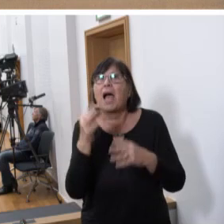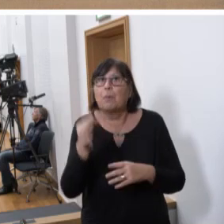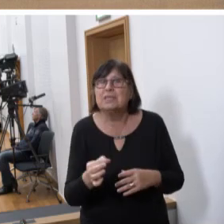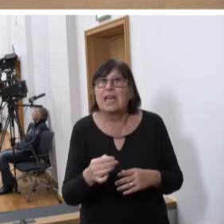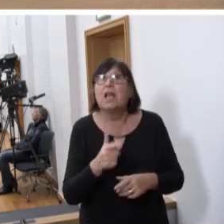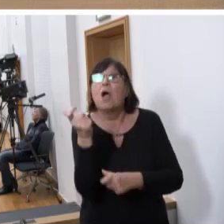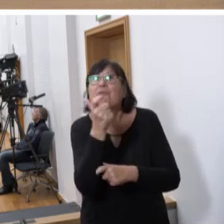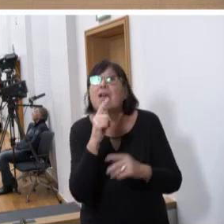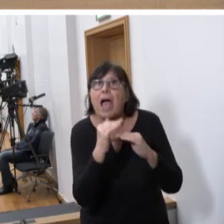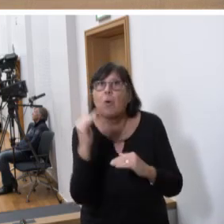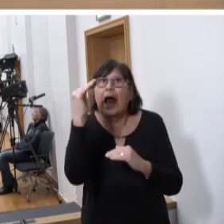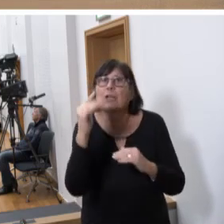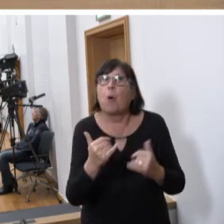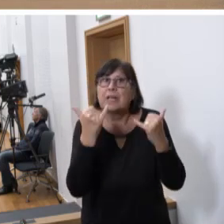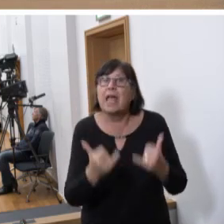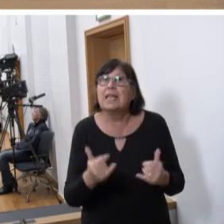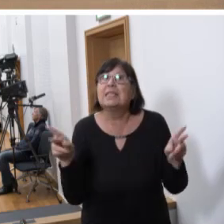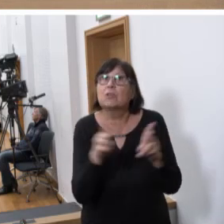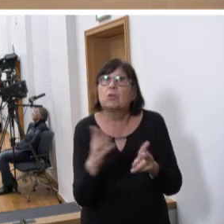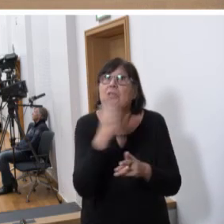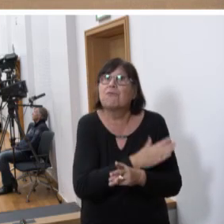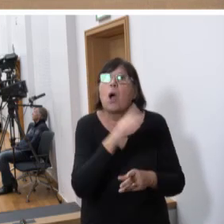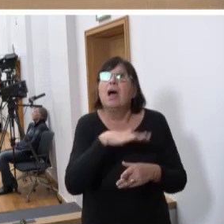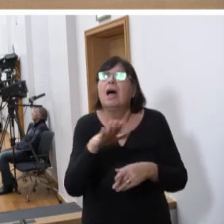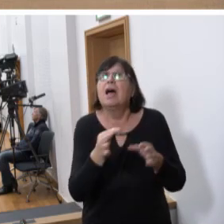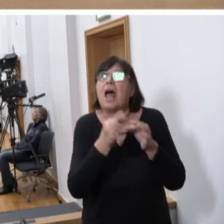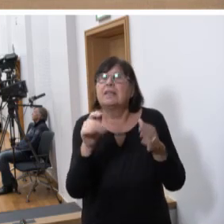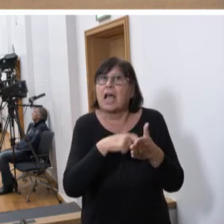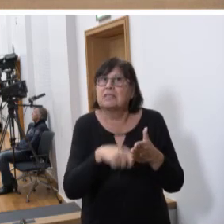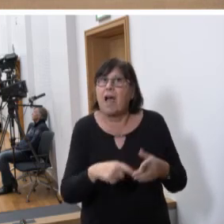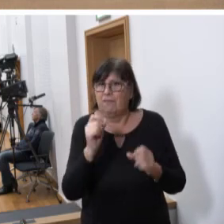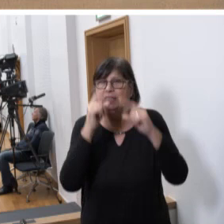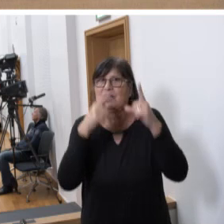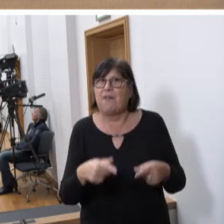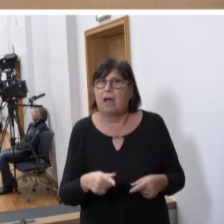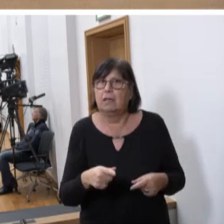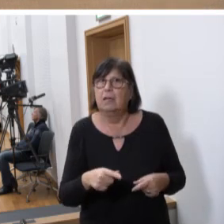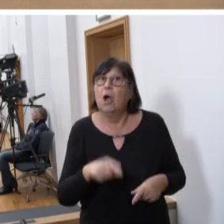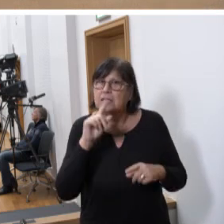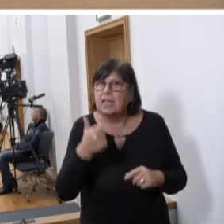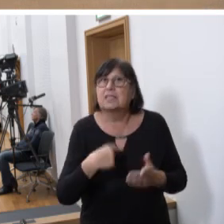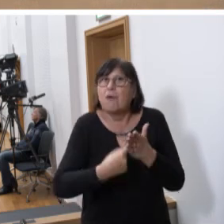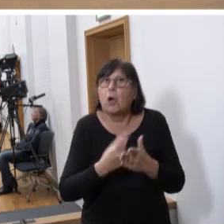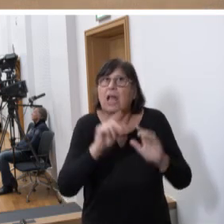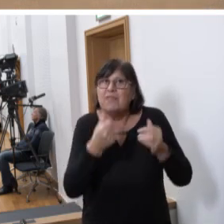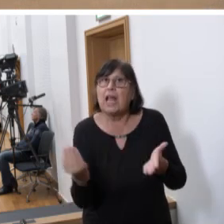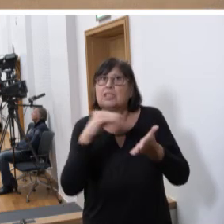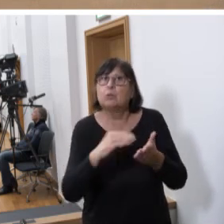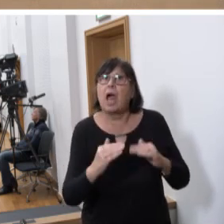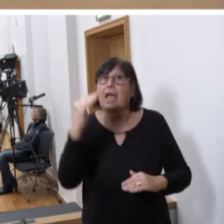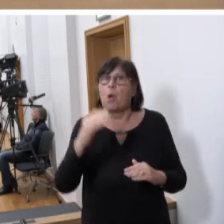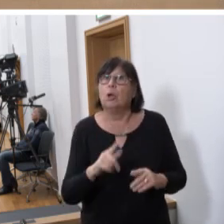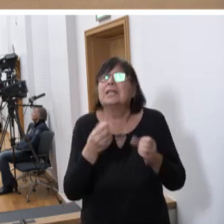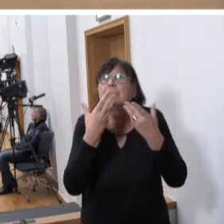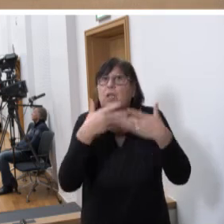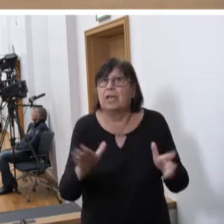ist auch angehoben worden. Jetzt, kurz nach der Landtagswahl, werden Sie wach, stehen auf und fordern plötzlich wieder eine Zulagenerhöhung. Das gibt es